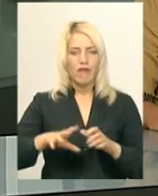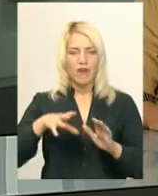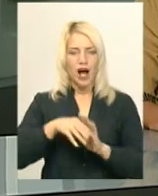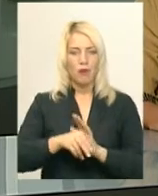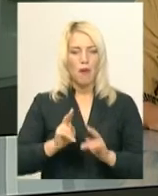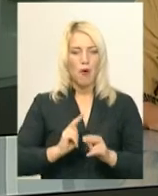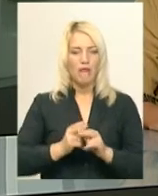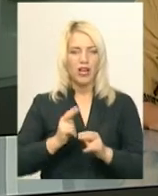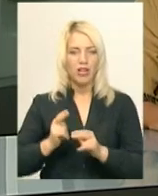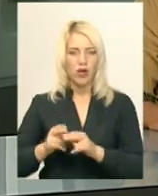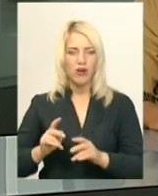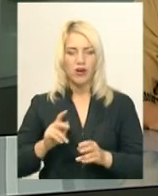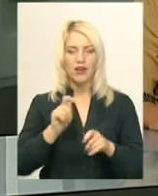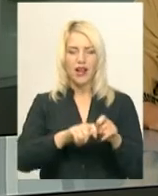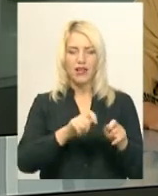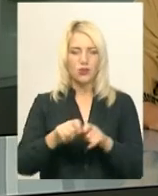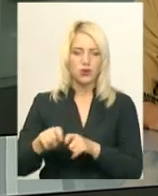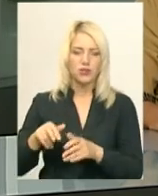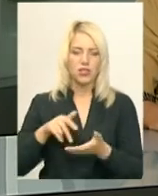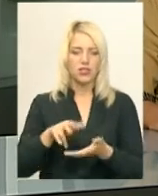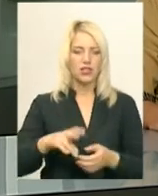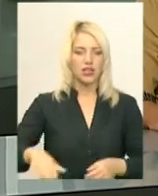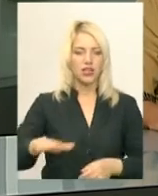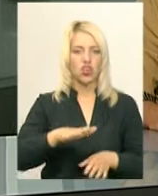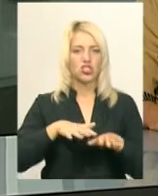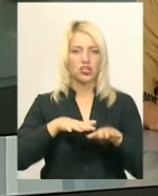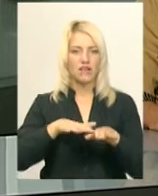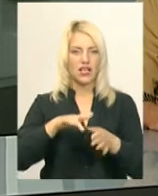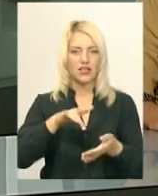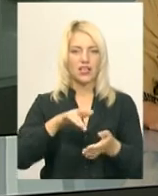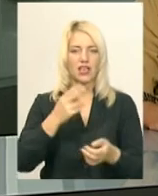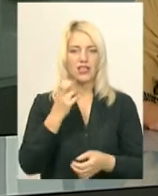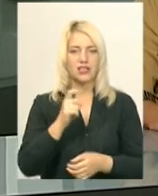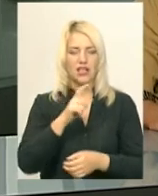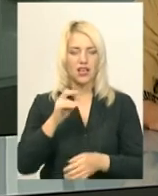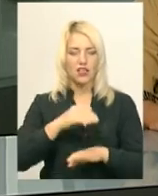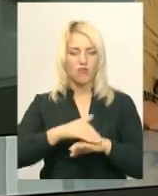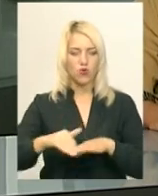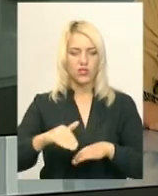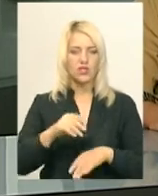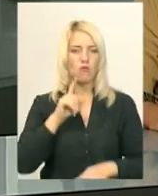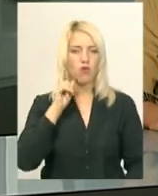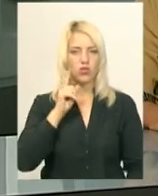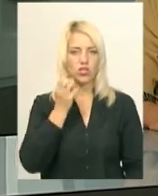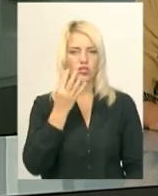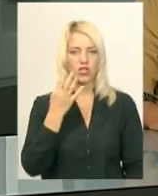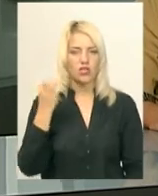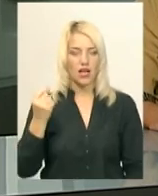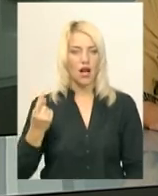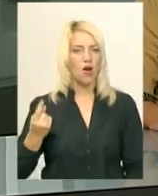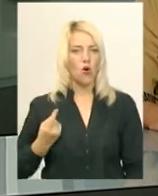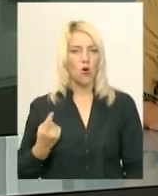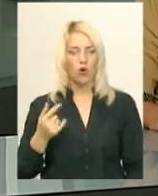профілактичного рейду зайшли на територію швейного цеху на вулиці Молодіжні, 14А. Охорона не пустила їх всередину